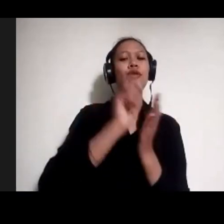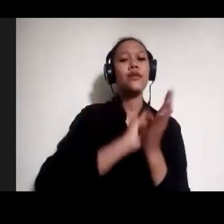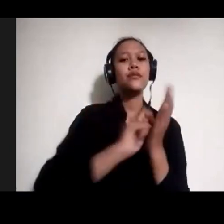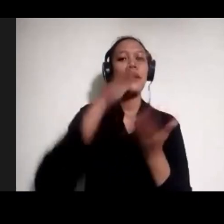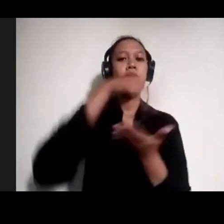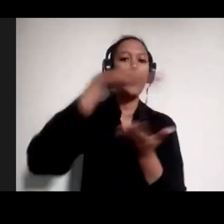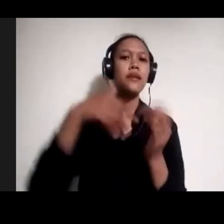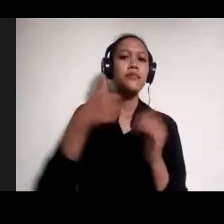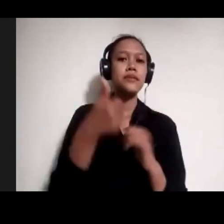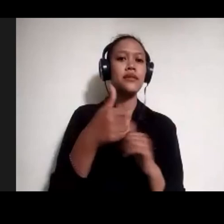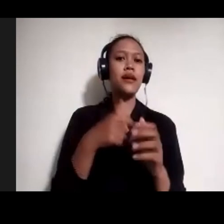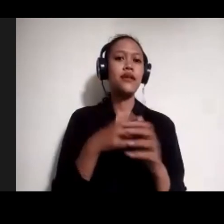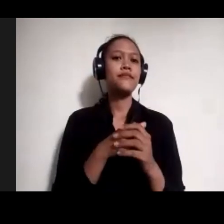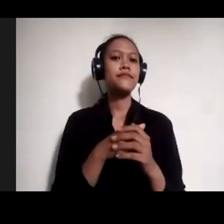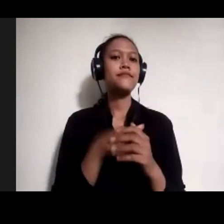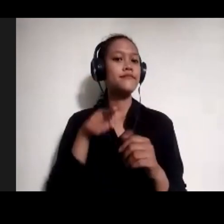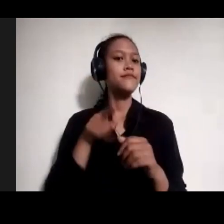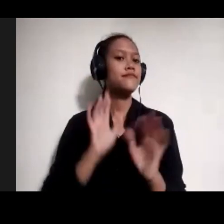Gitu, Siumas.